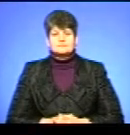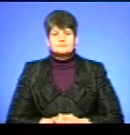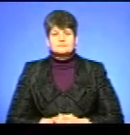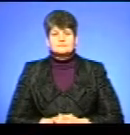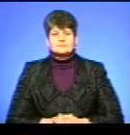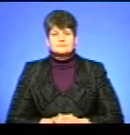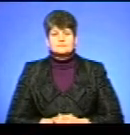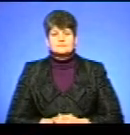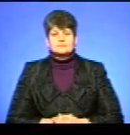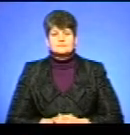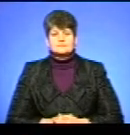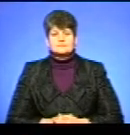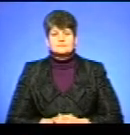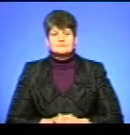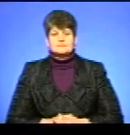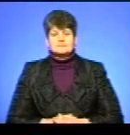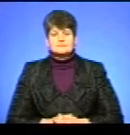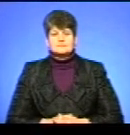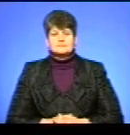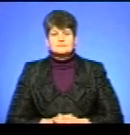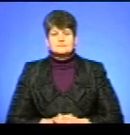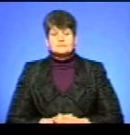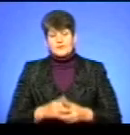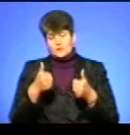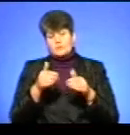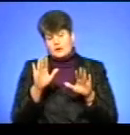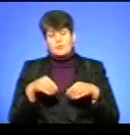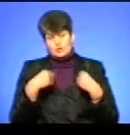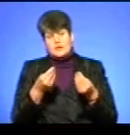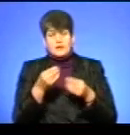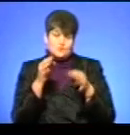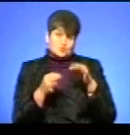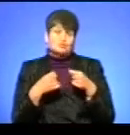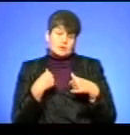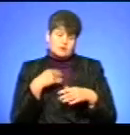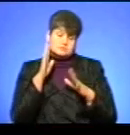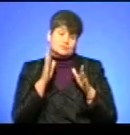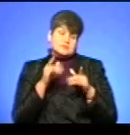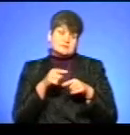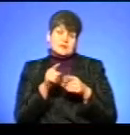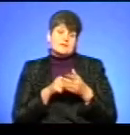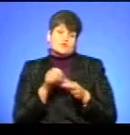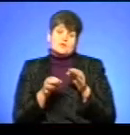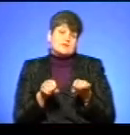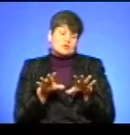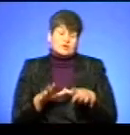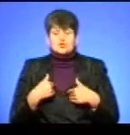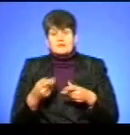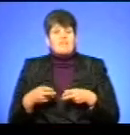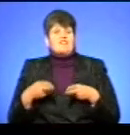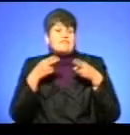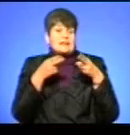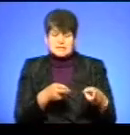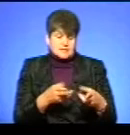Що можна сказати? Занакл, добре, хай подає на мене суд. Занакл будемо з цим питанням судів вирішувати це питання. Якщо мене винесли